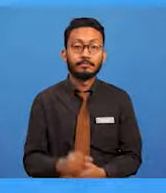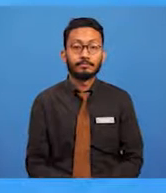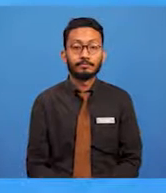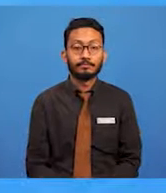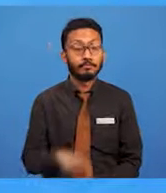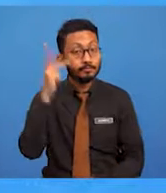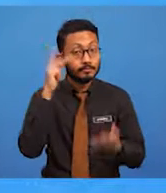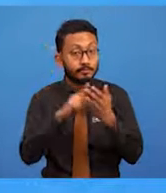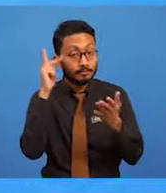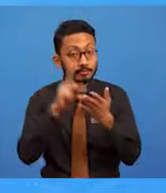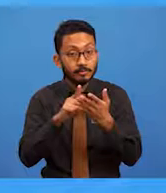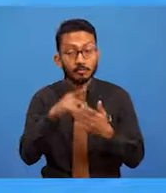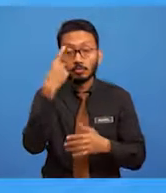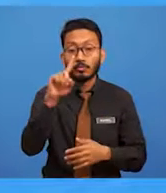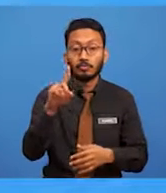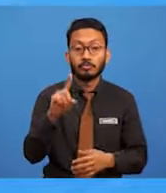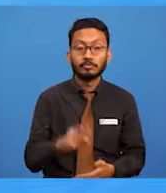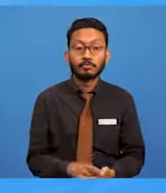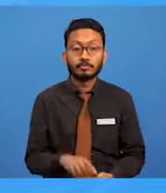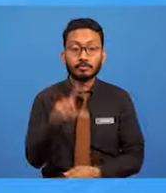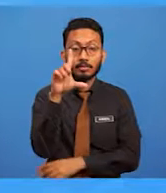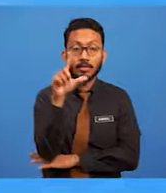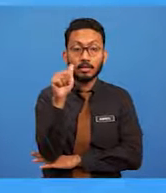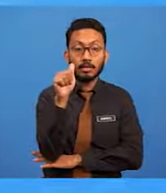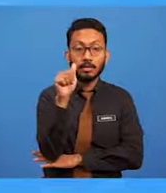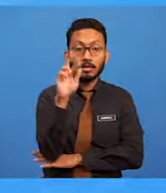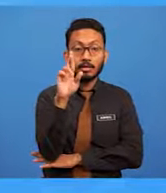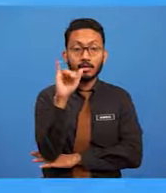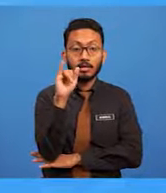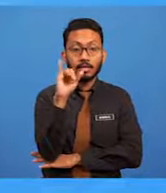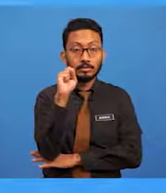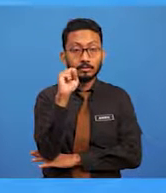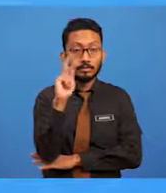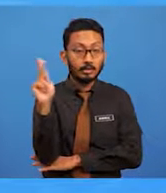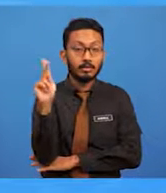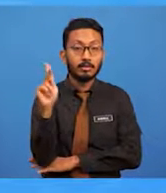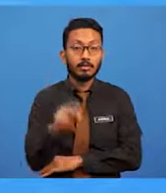atau melariskan jualan produk bagi sesebuah organisasi.